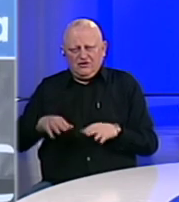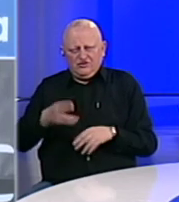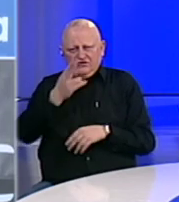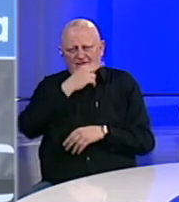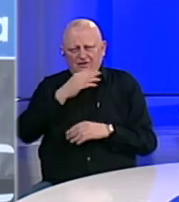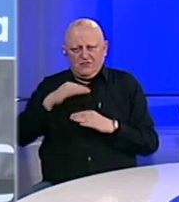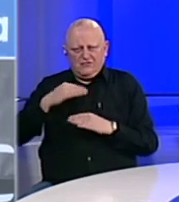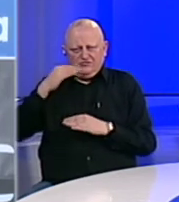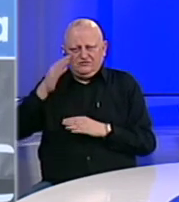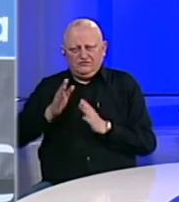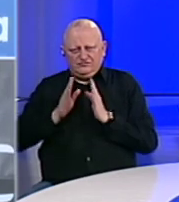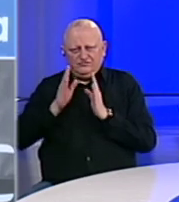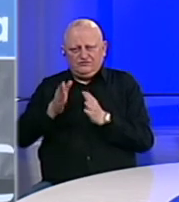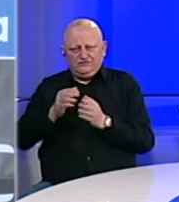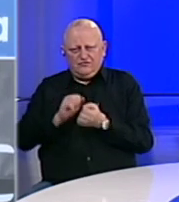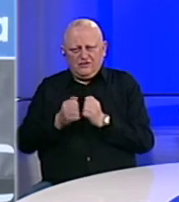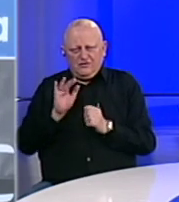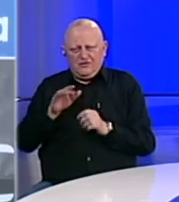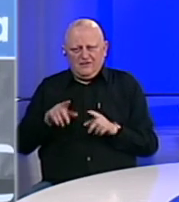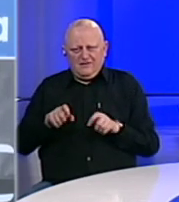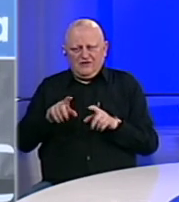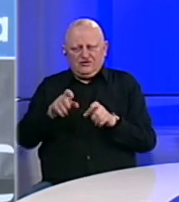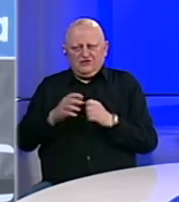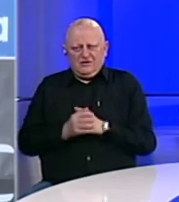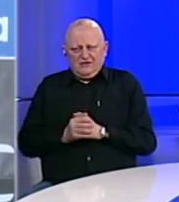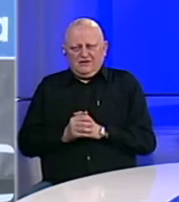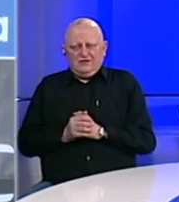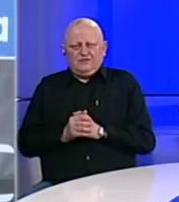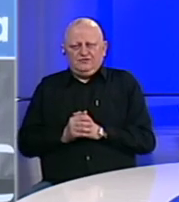vlasti biti usmjeren prema borbi protiv koronavirusa.